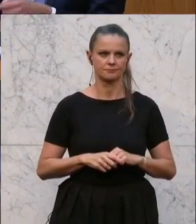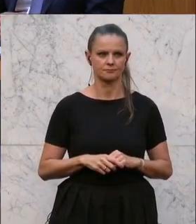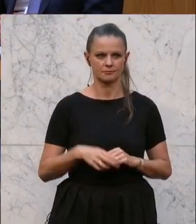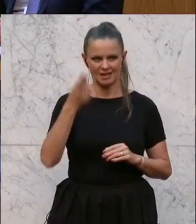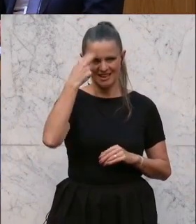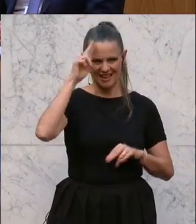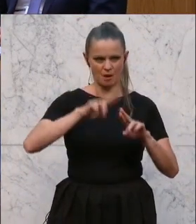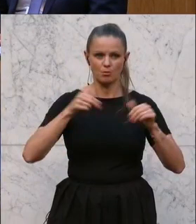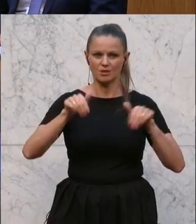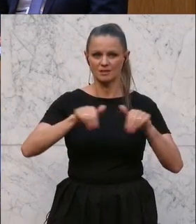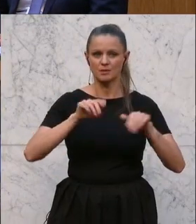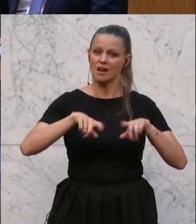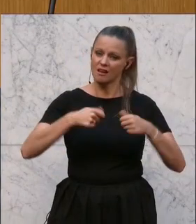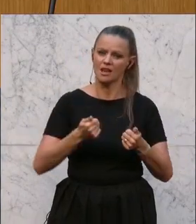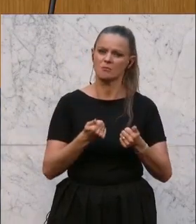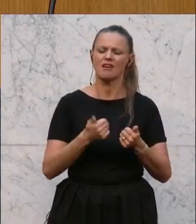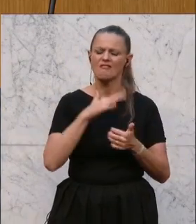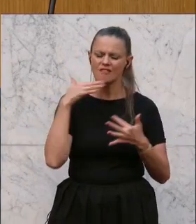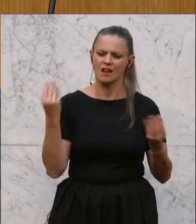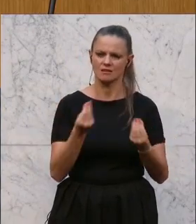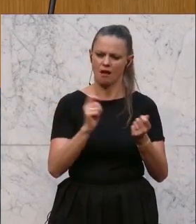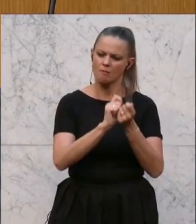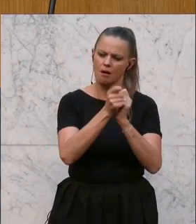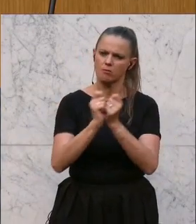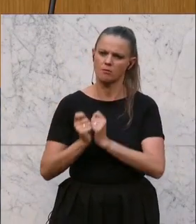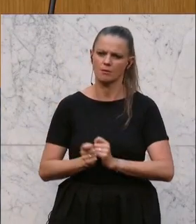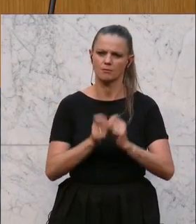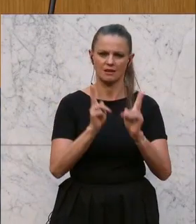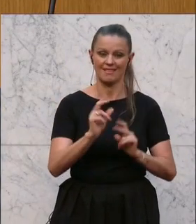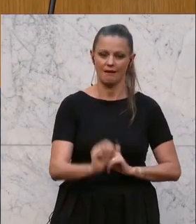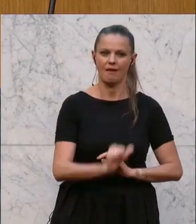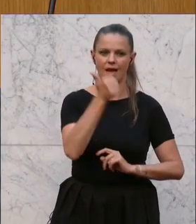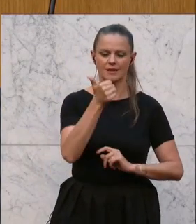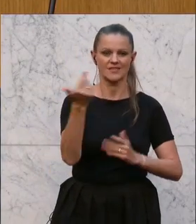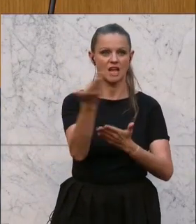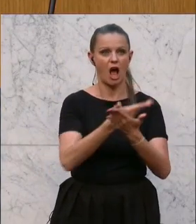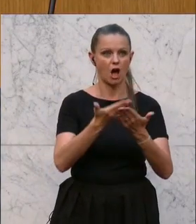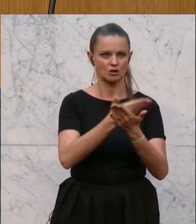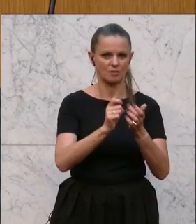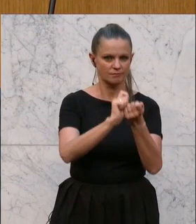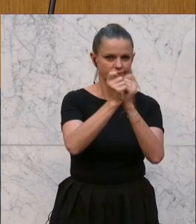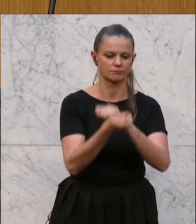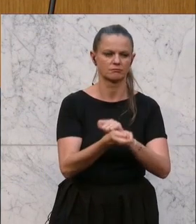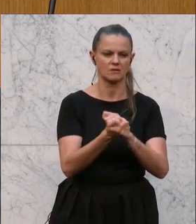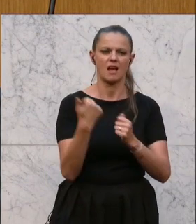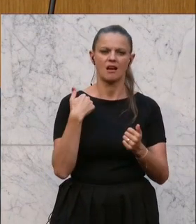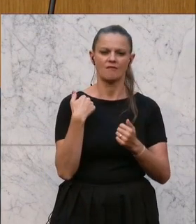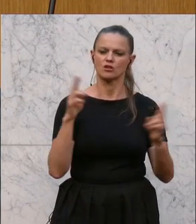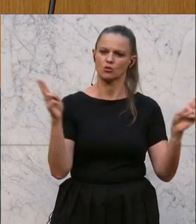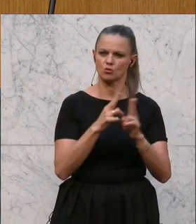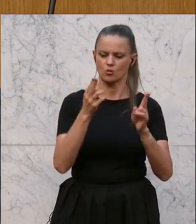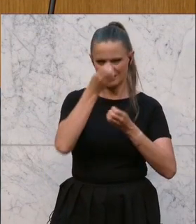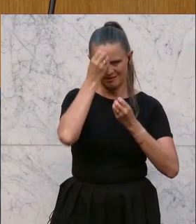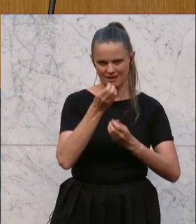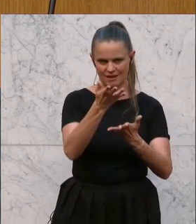Bundesminister, es gibt viele Schrauben, an denen Sie drehen können. Die erste Schraube ist die Ausbildungsschraube. Darüber habe ich schon kurz gesprochen